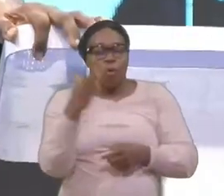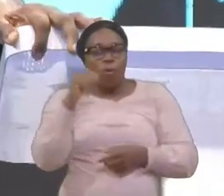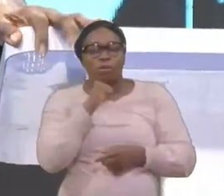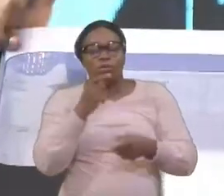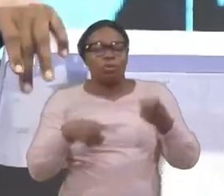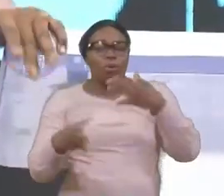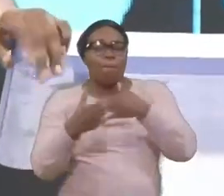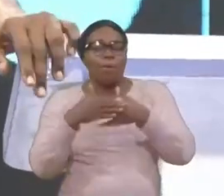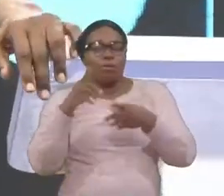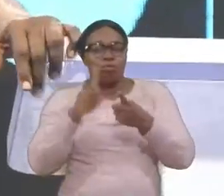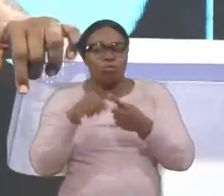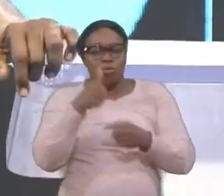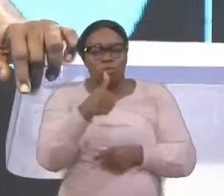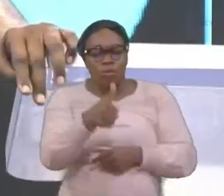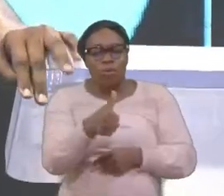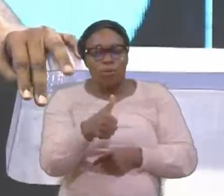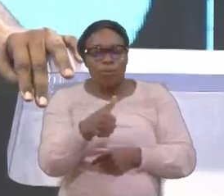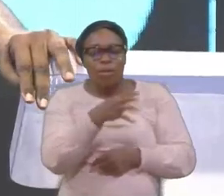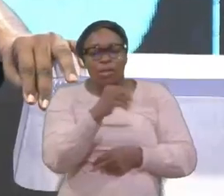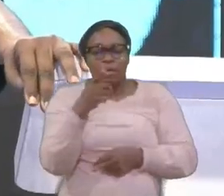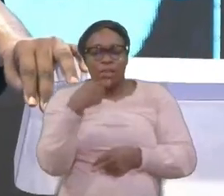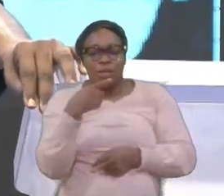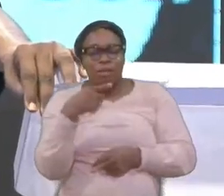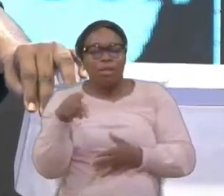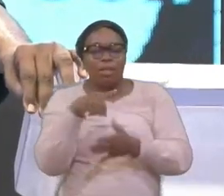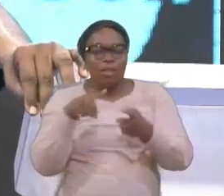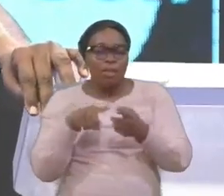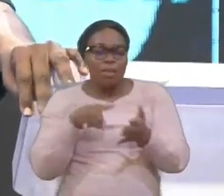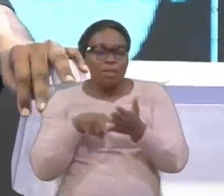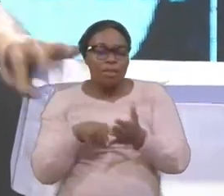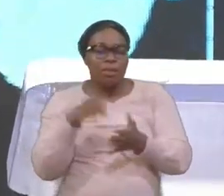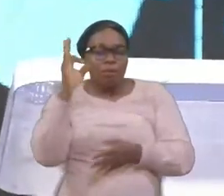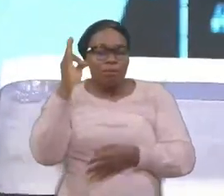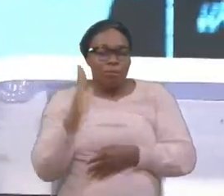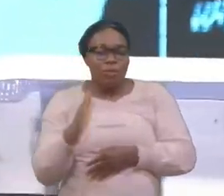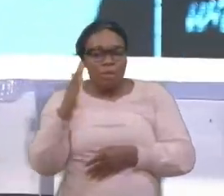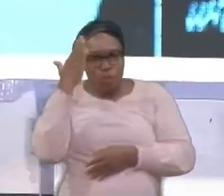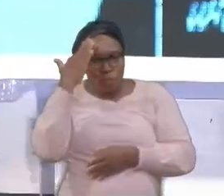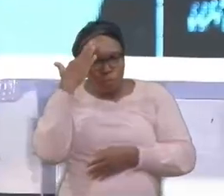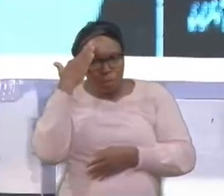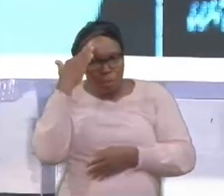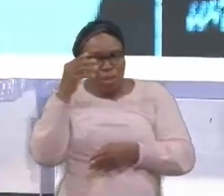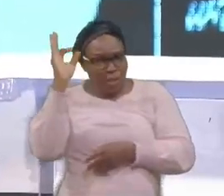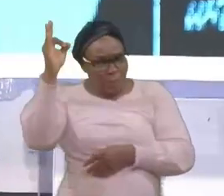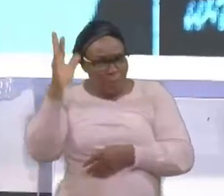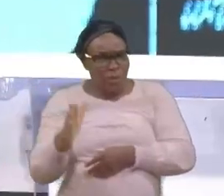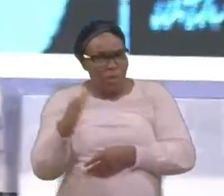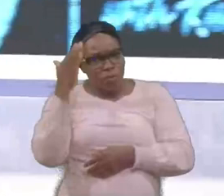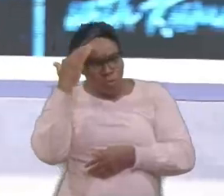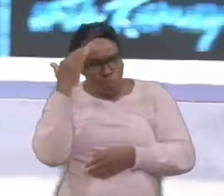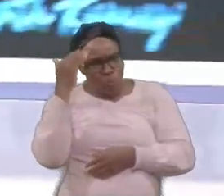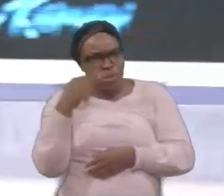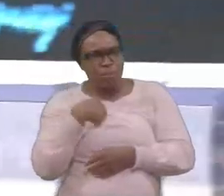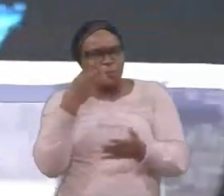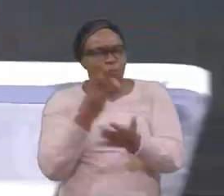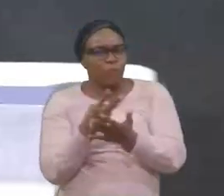revenir en toi-même? Pour dire, Ce prédicateur me connaît. C'est comme, S'il est en train de me doiter